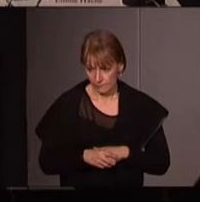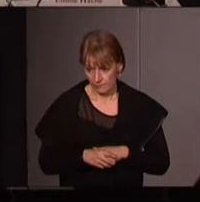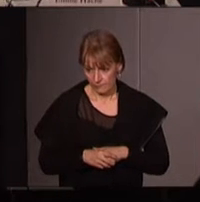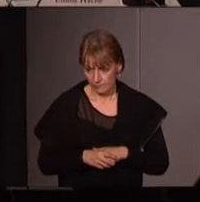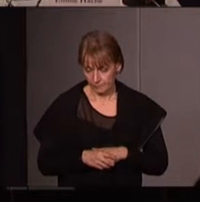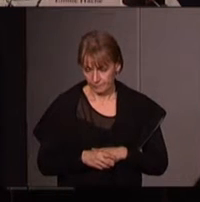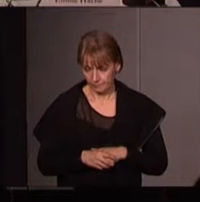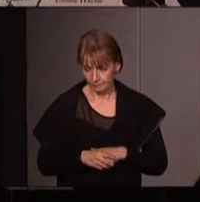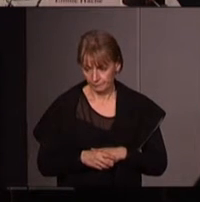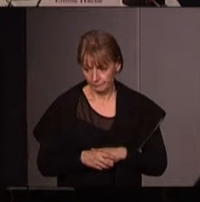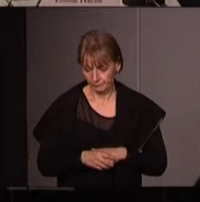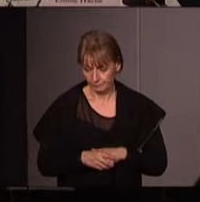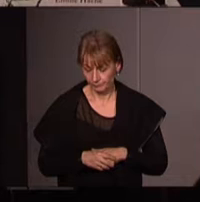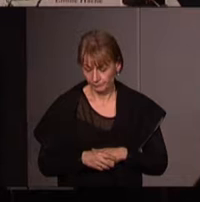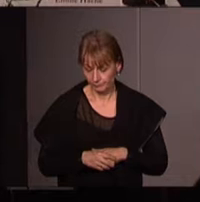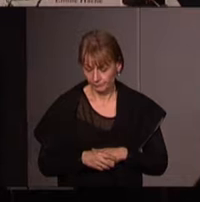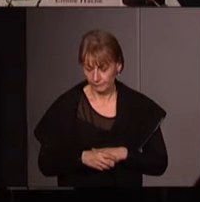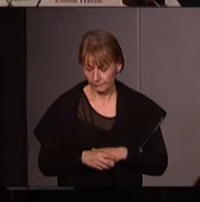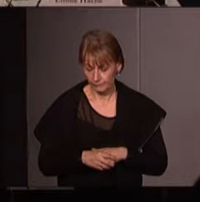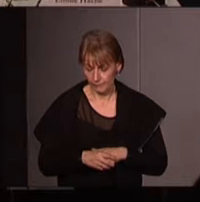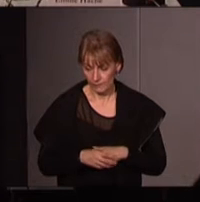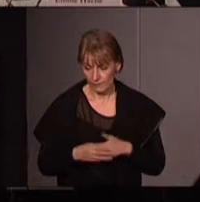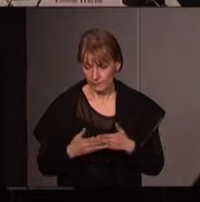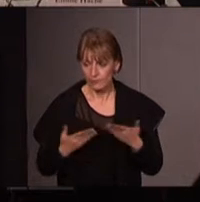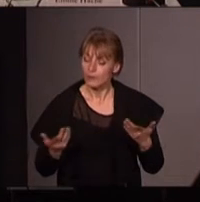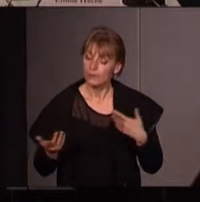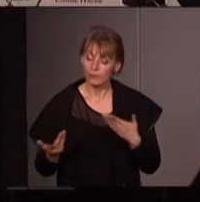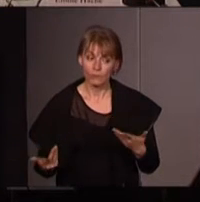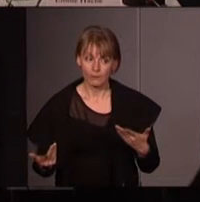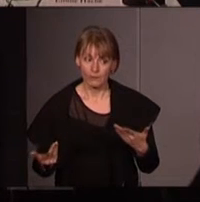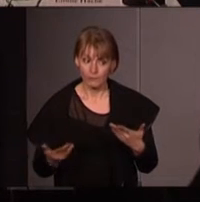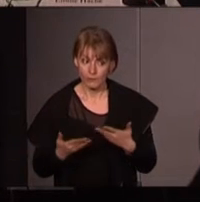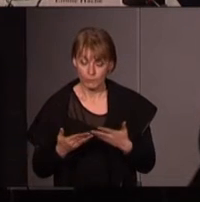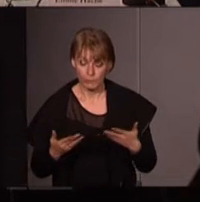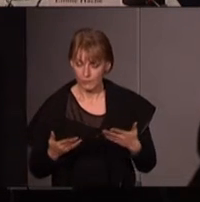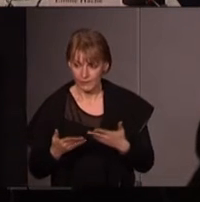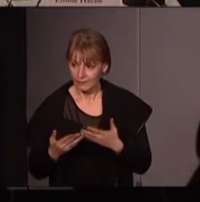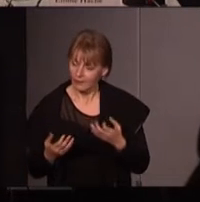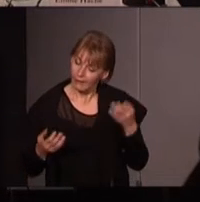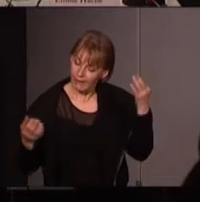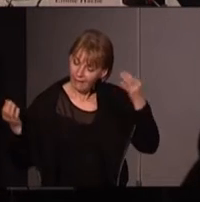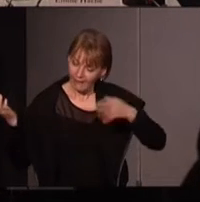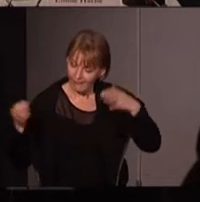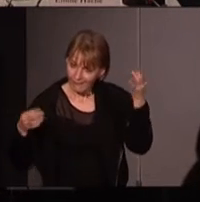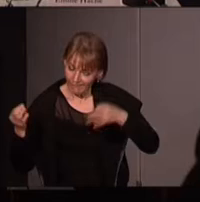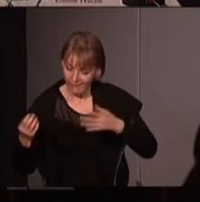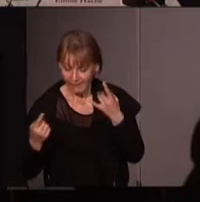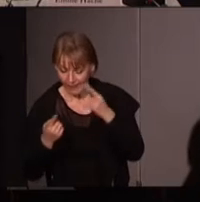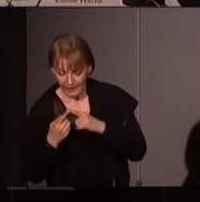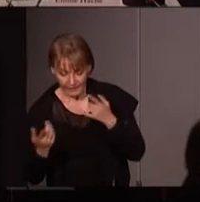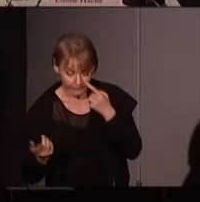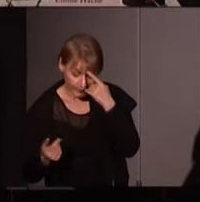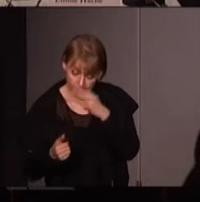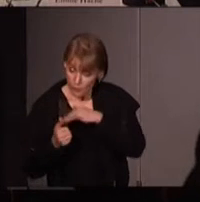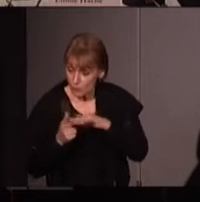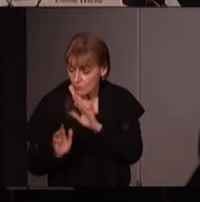inventer dans ce qui s'invente du point de vue de la résistance du point de vue du dépassement des formes